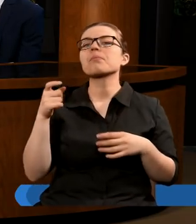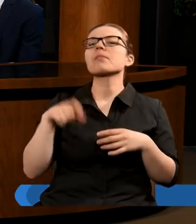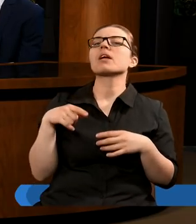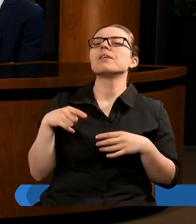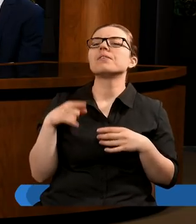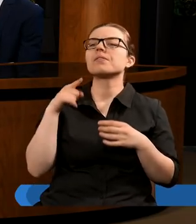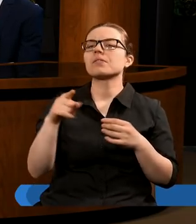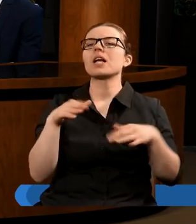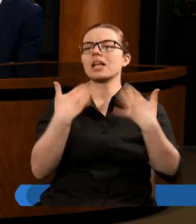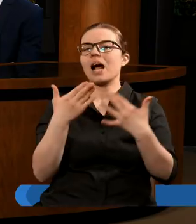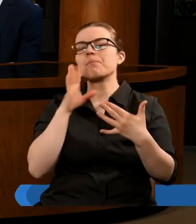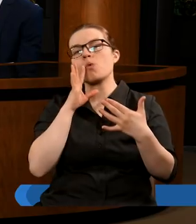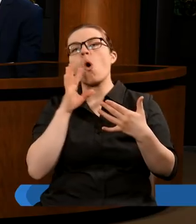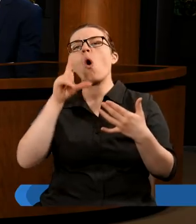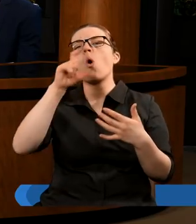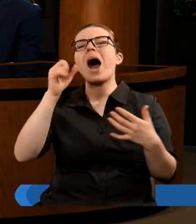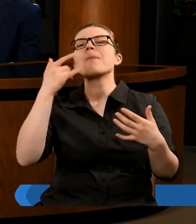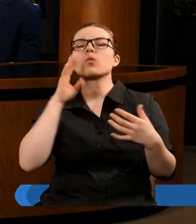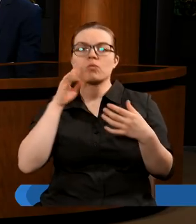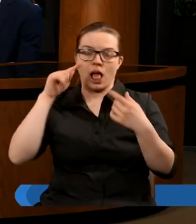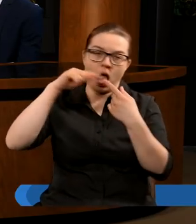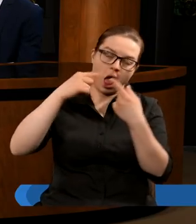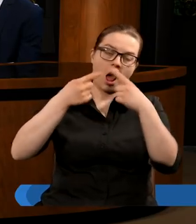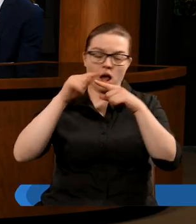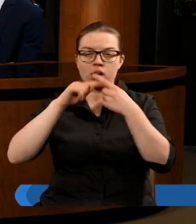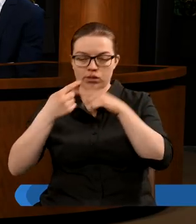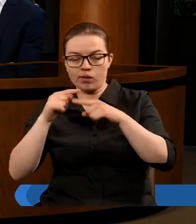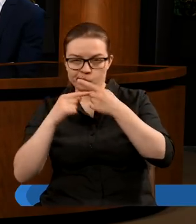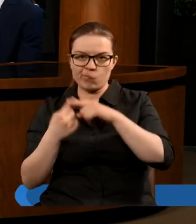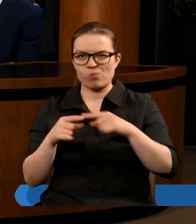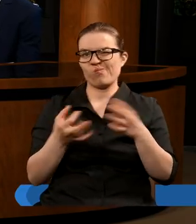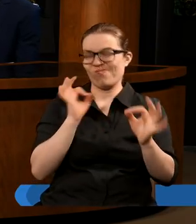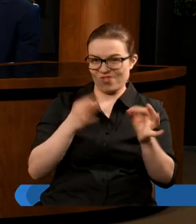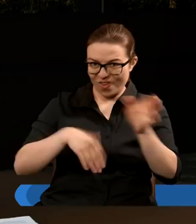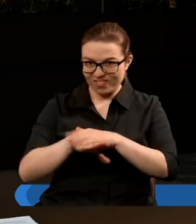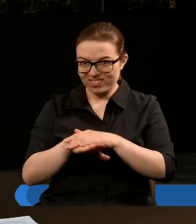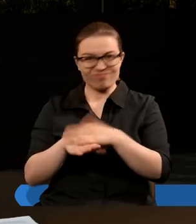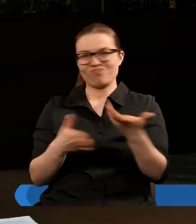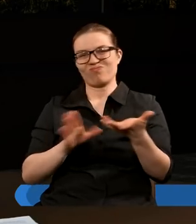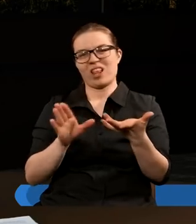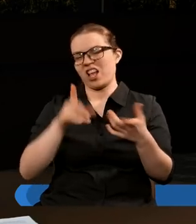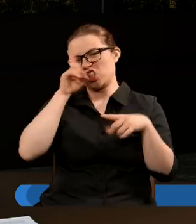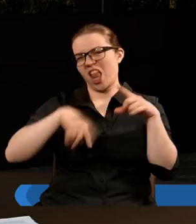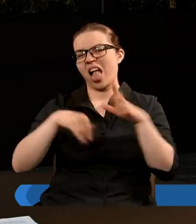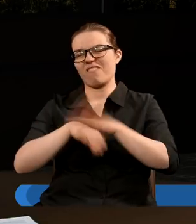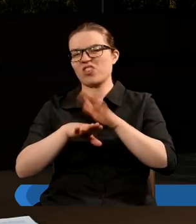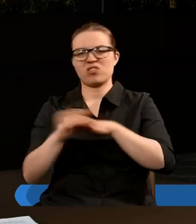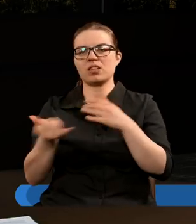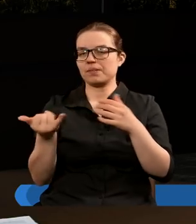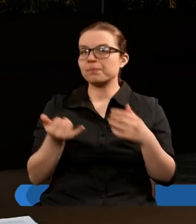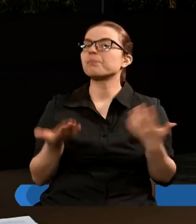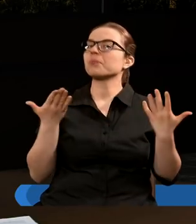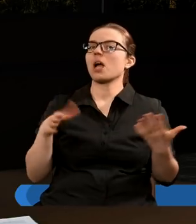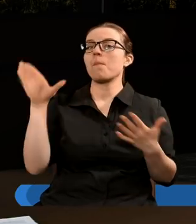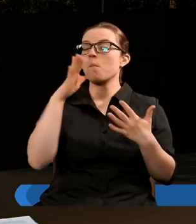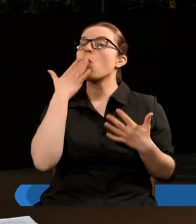zadawała łamigówki, tak, był to Samson i te jego łamigówki nie wyszły mu na dobre. Gdy Bóg